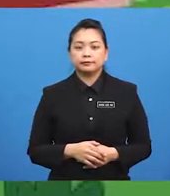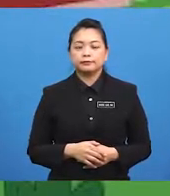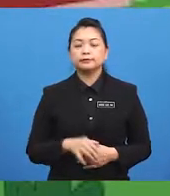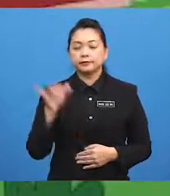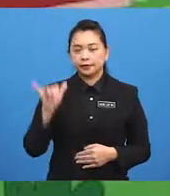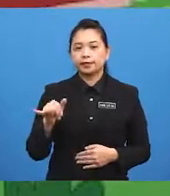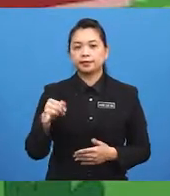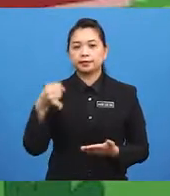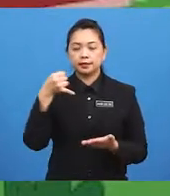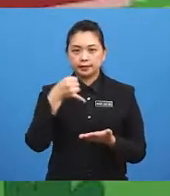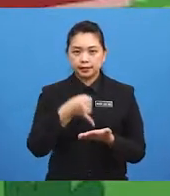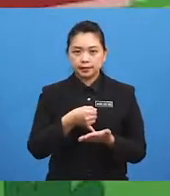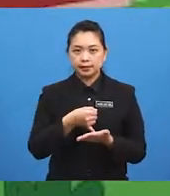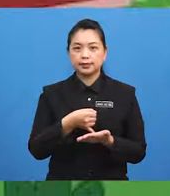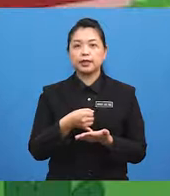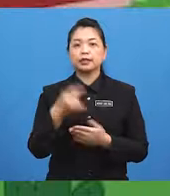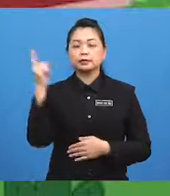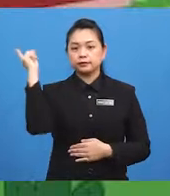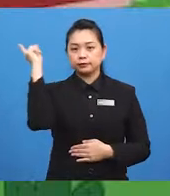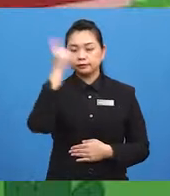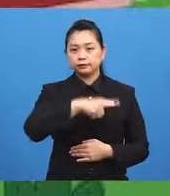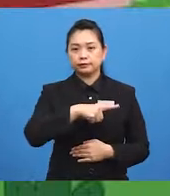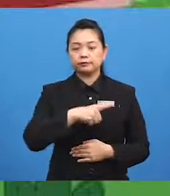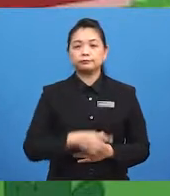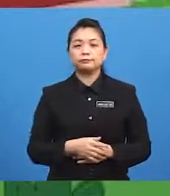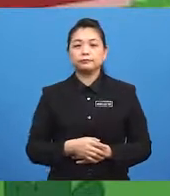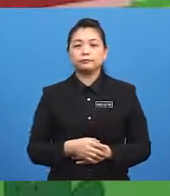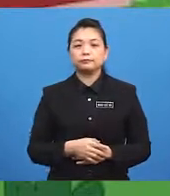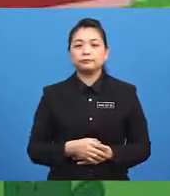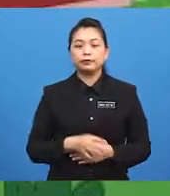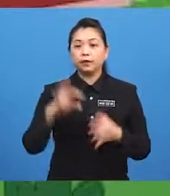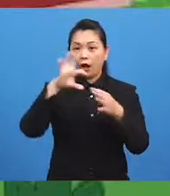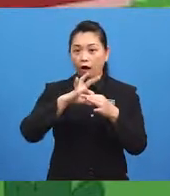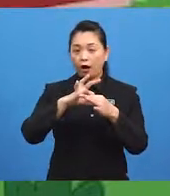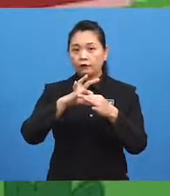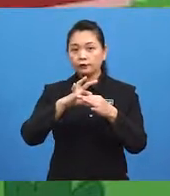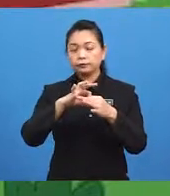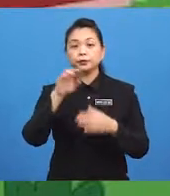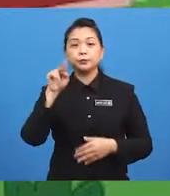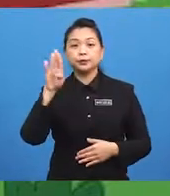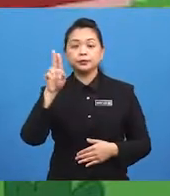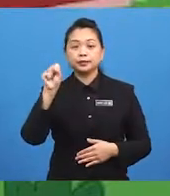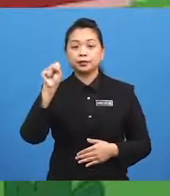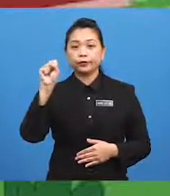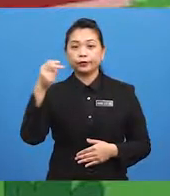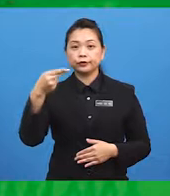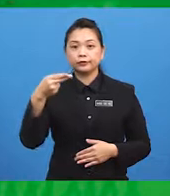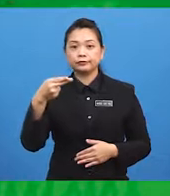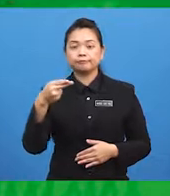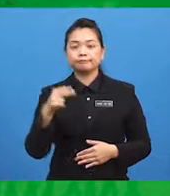Yes! That's right. It's that... ...red ball. It's in front... ...of the bush.